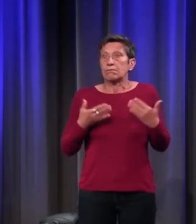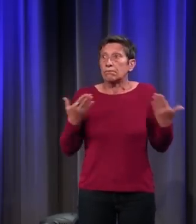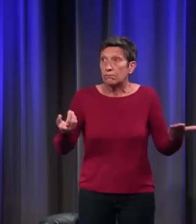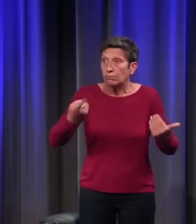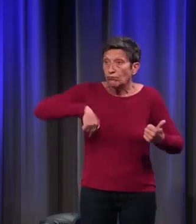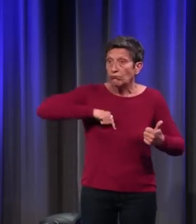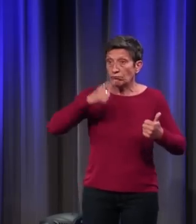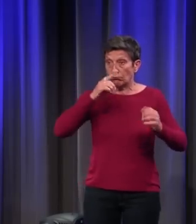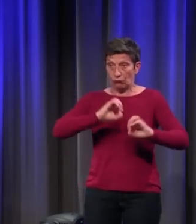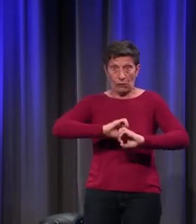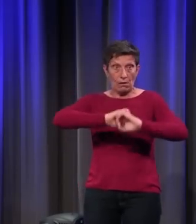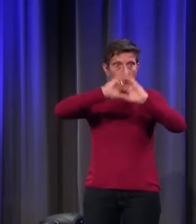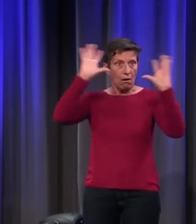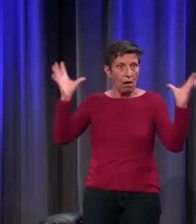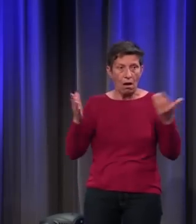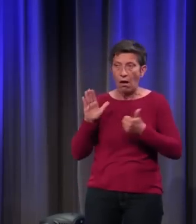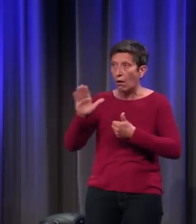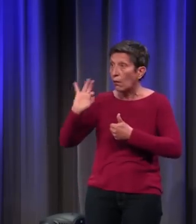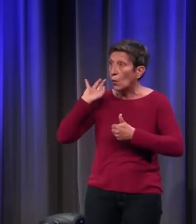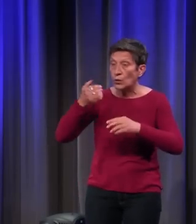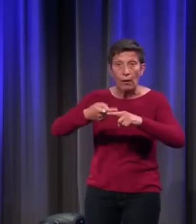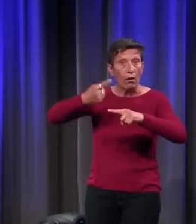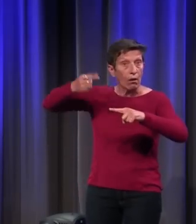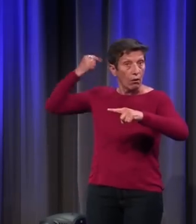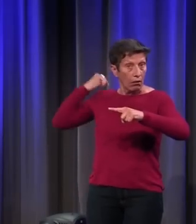évidentes, ne le sont pas du tout au fil des siècles.